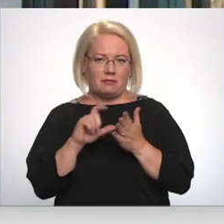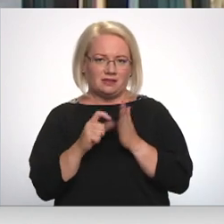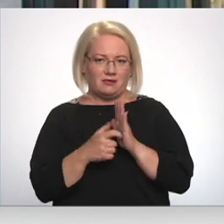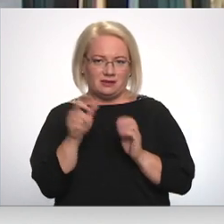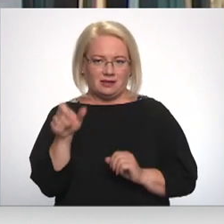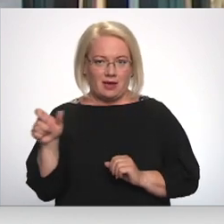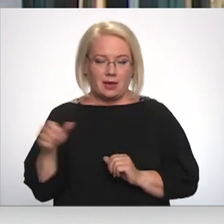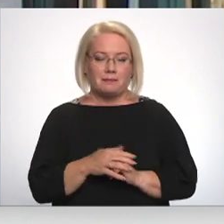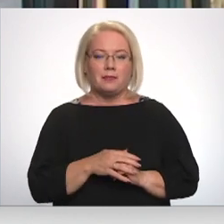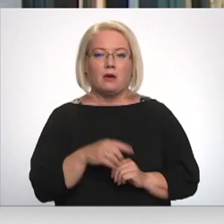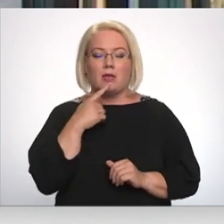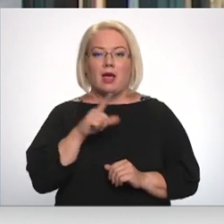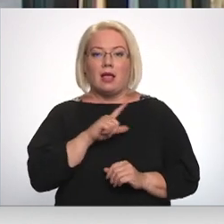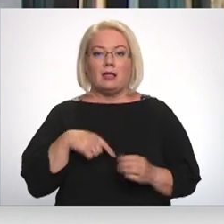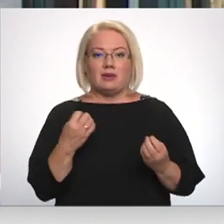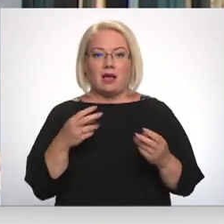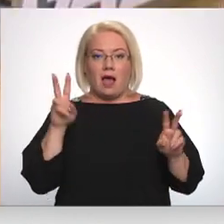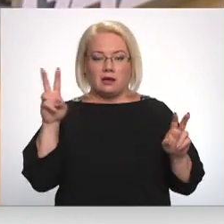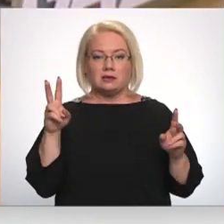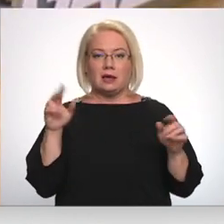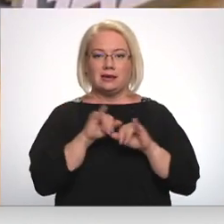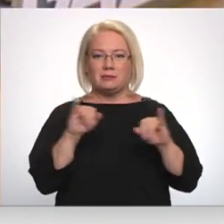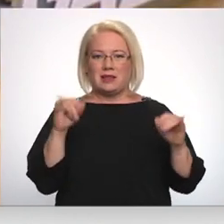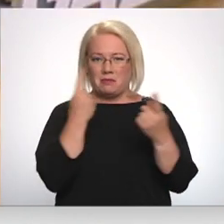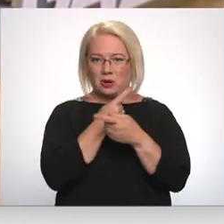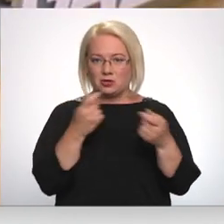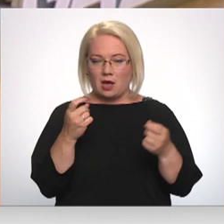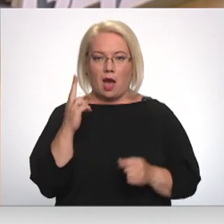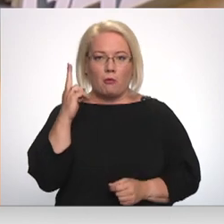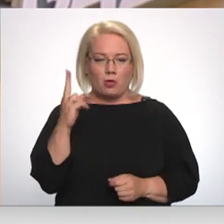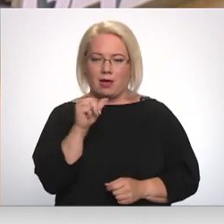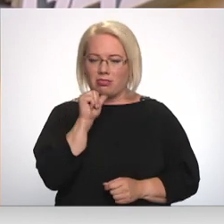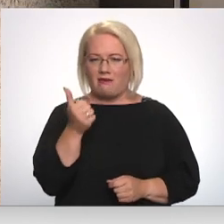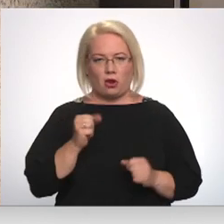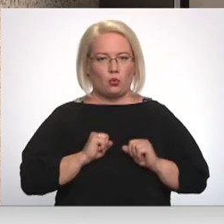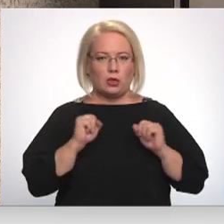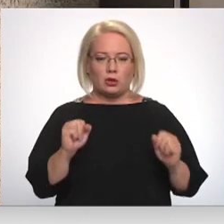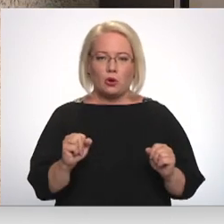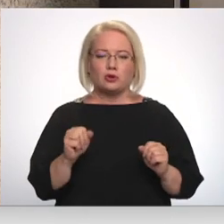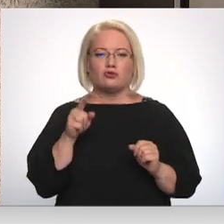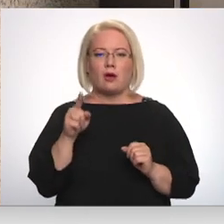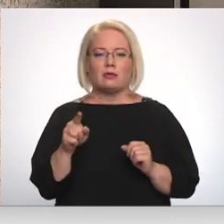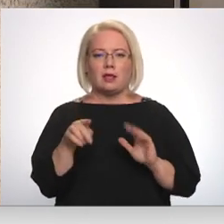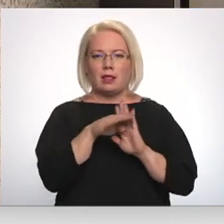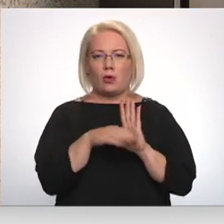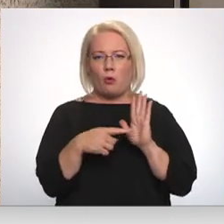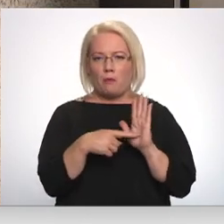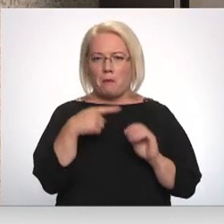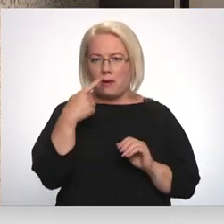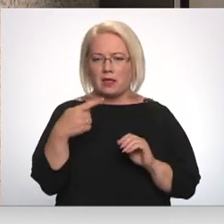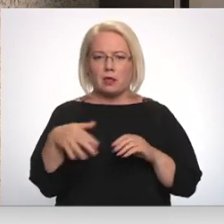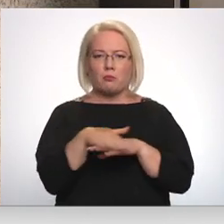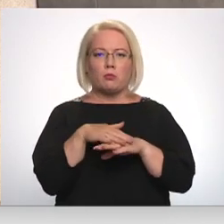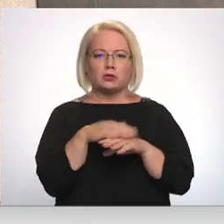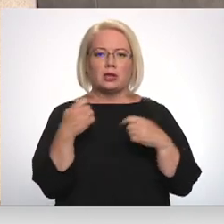Uzņēmums Latvijas gāzes šodien izplatītā paziņojumā apgalvo, ka nespēja nodrošināt enerģētikas likumā noteikto publiskā